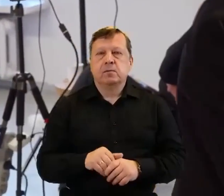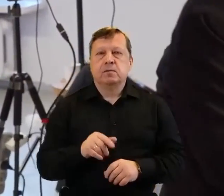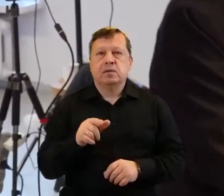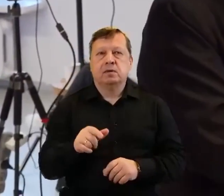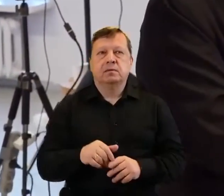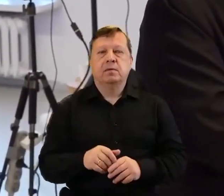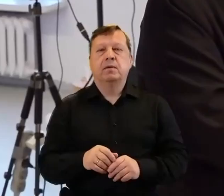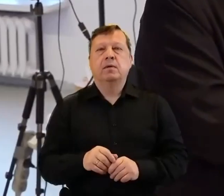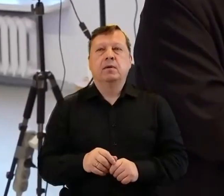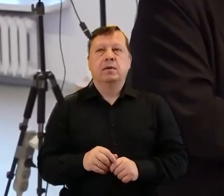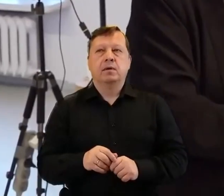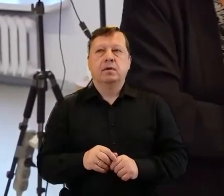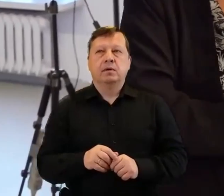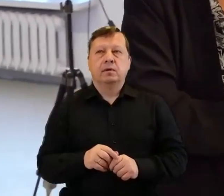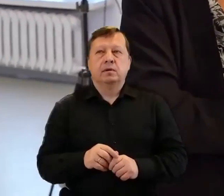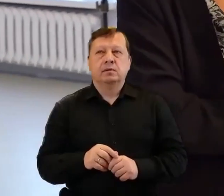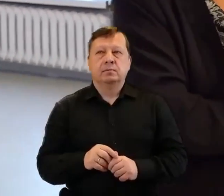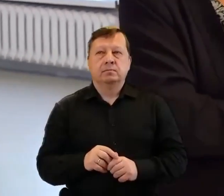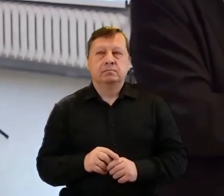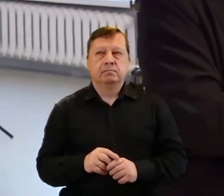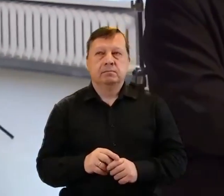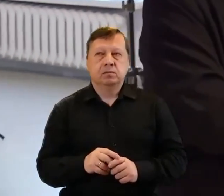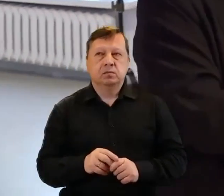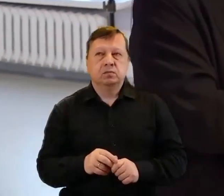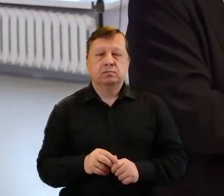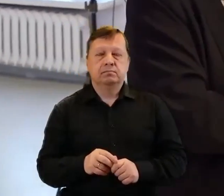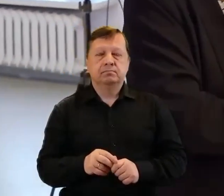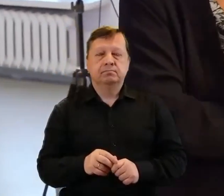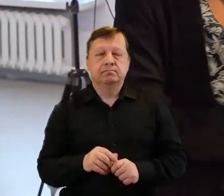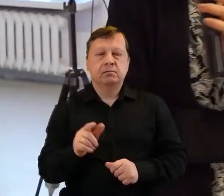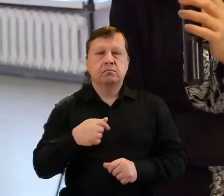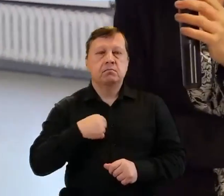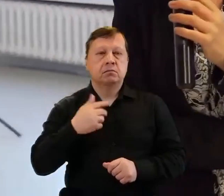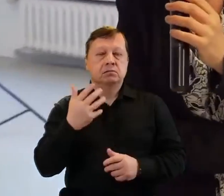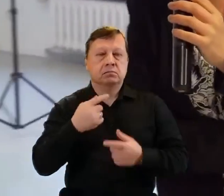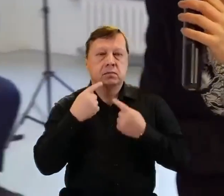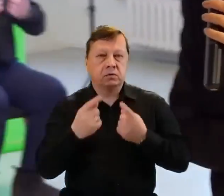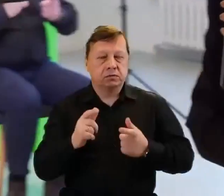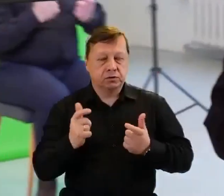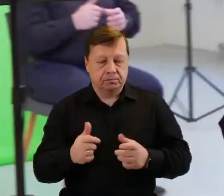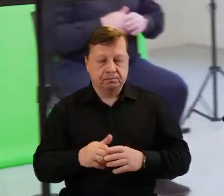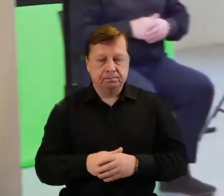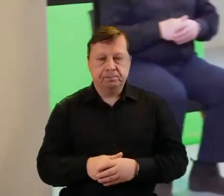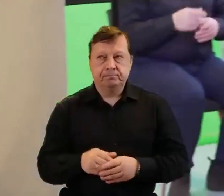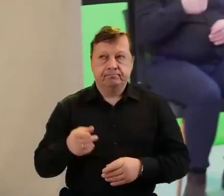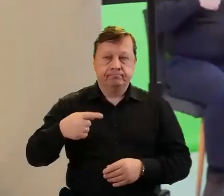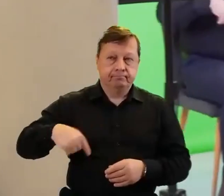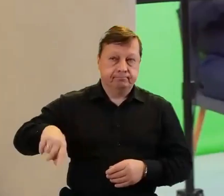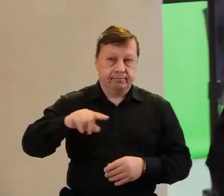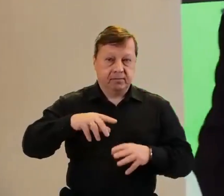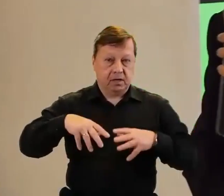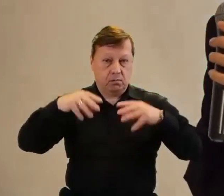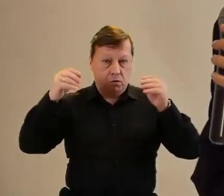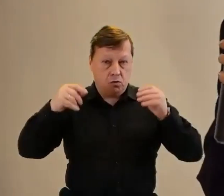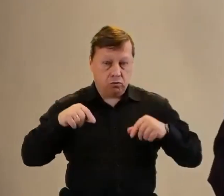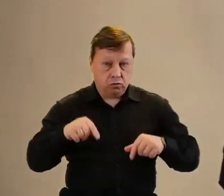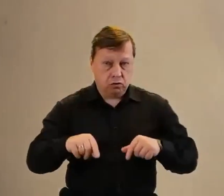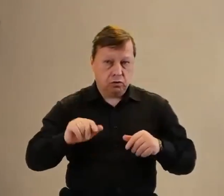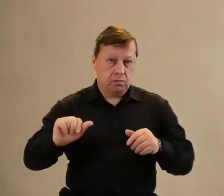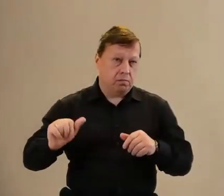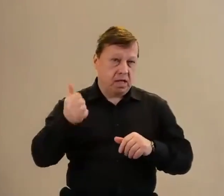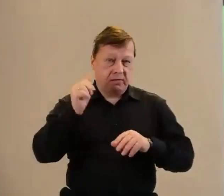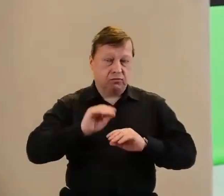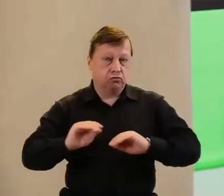Tezami. To podzielę się tylko taką anegdotą, że my na samym początku, pamiętam nasze pierwsze